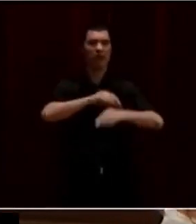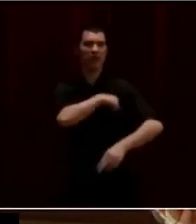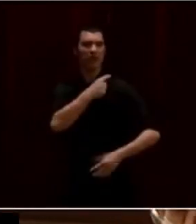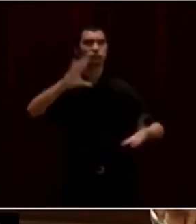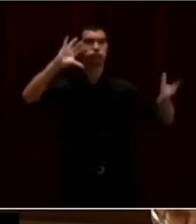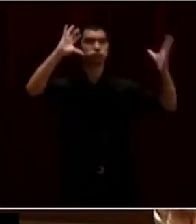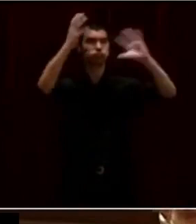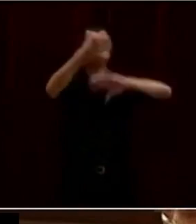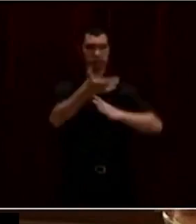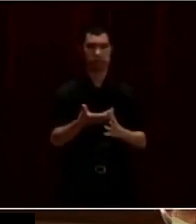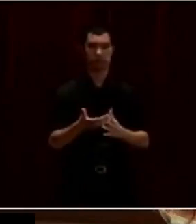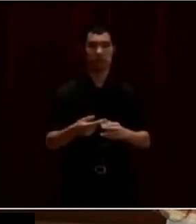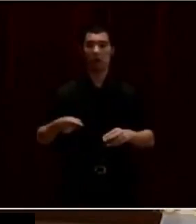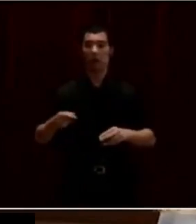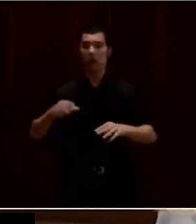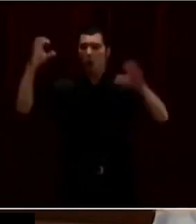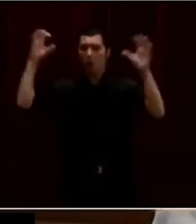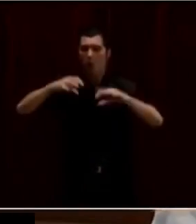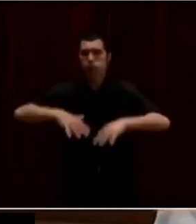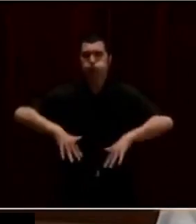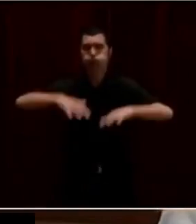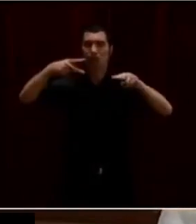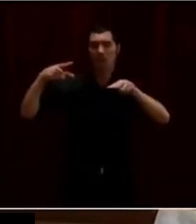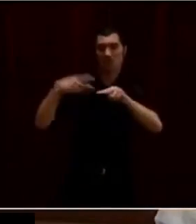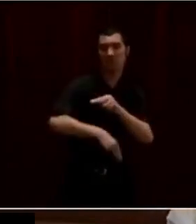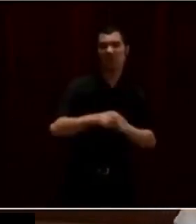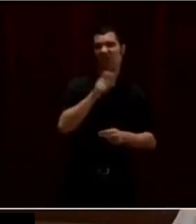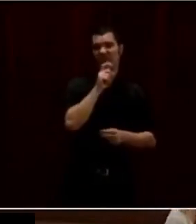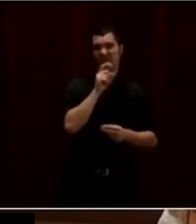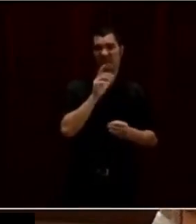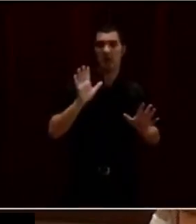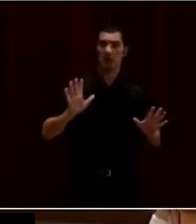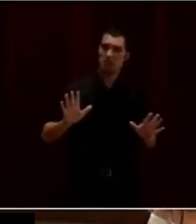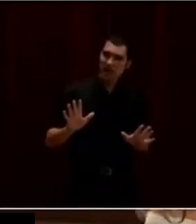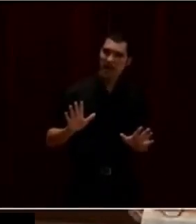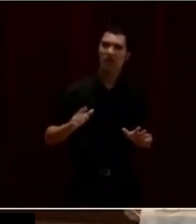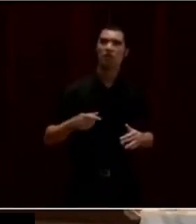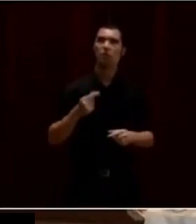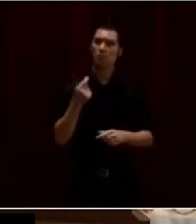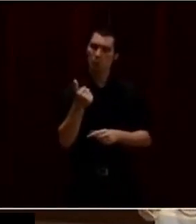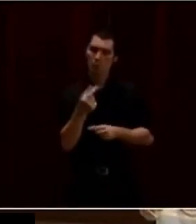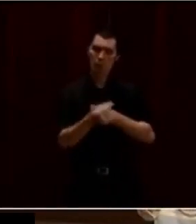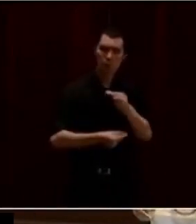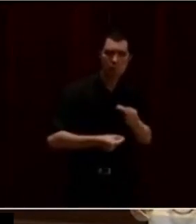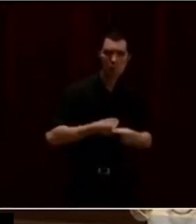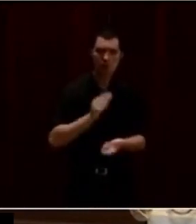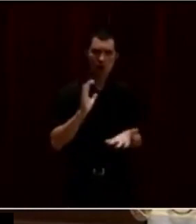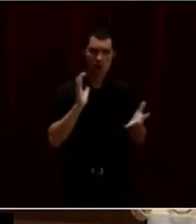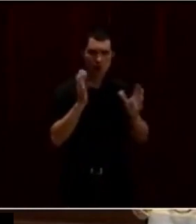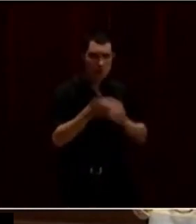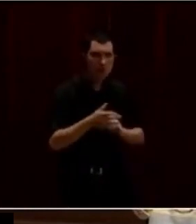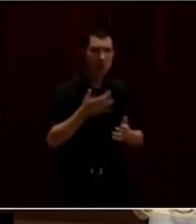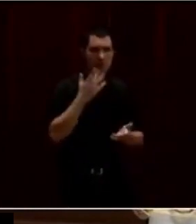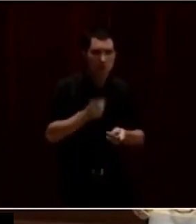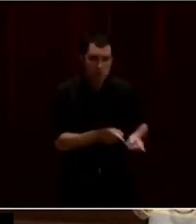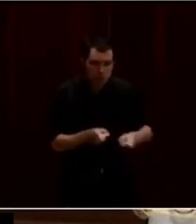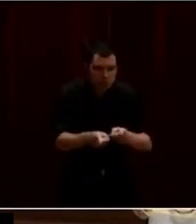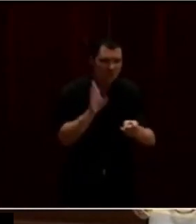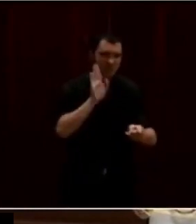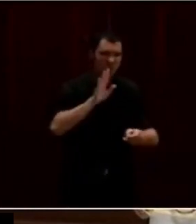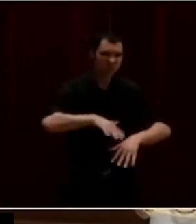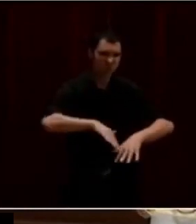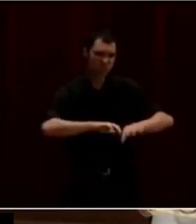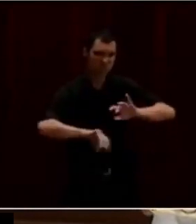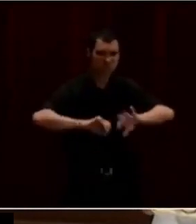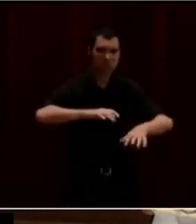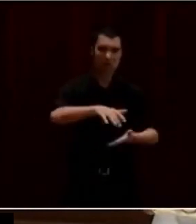prevenir una inundació crec que és prou complicat de fer. Ara, potser començar a fer qualsevol canvi, per exemple, amb el tema de sanitat de torrents, potser sí que podem